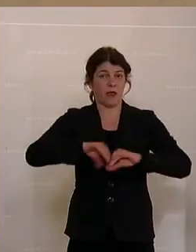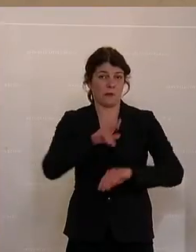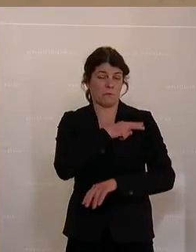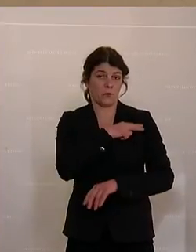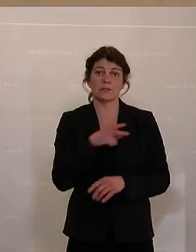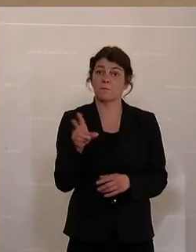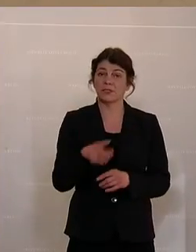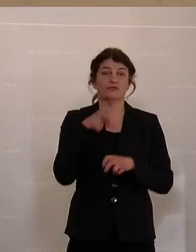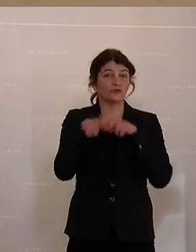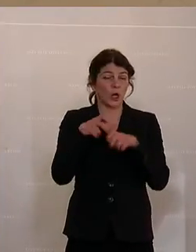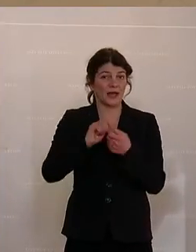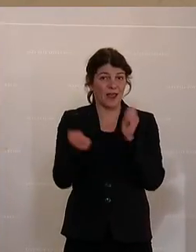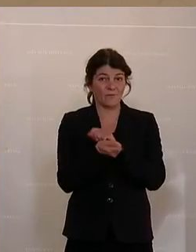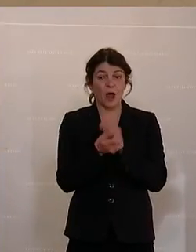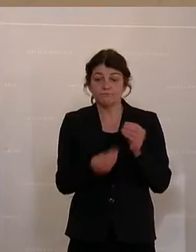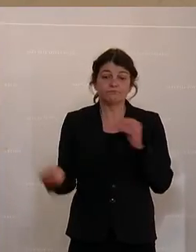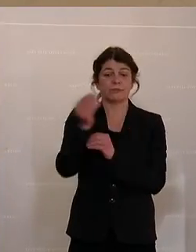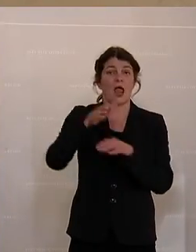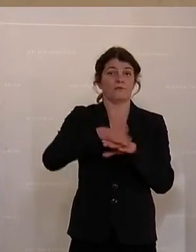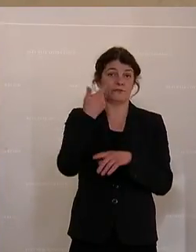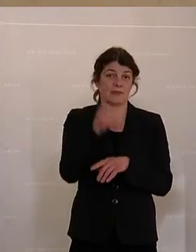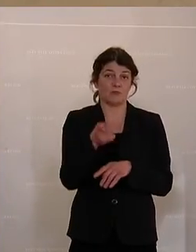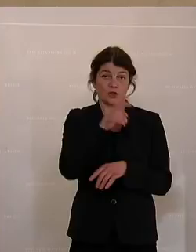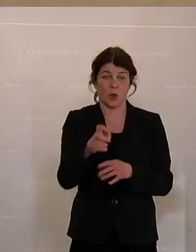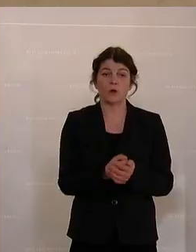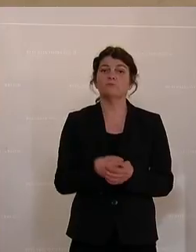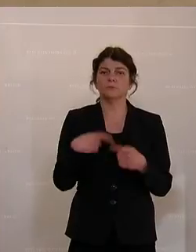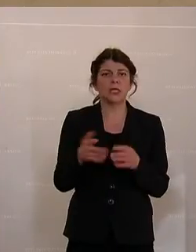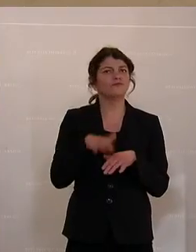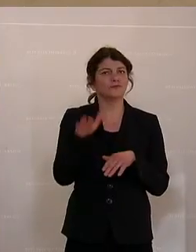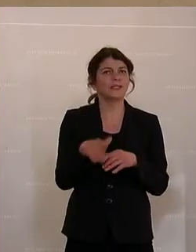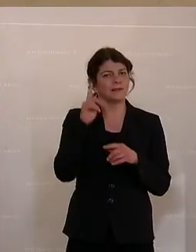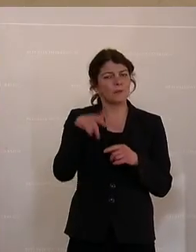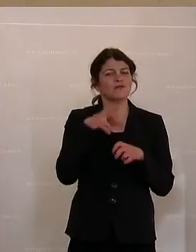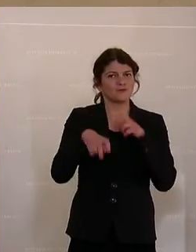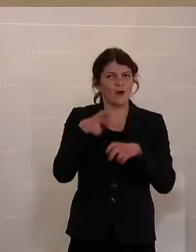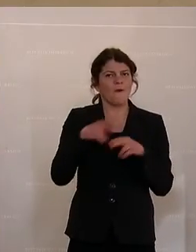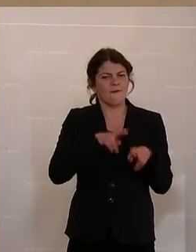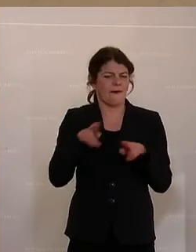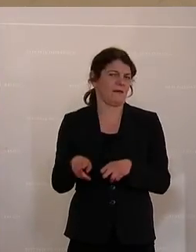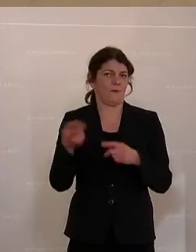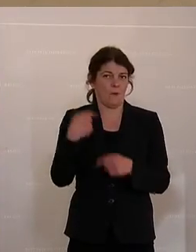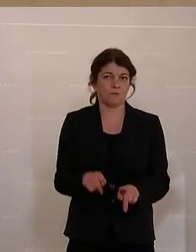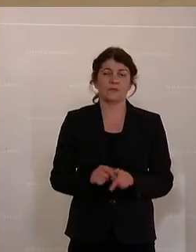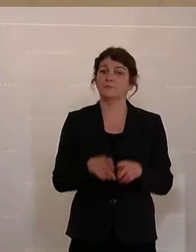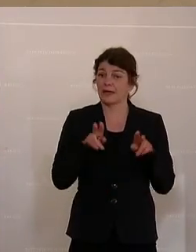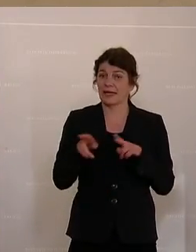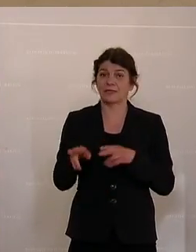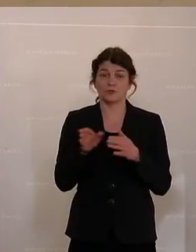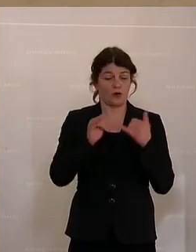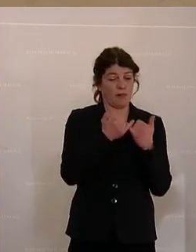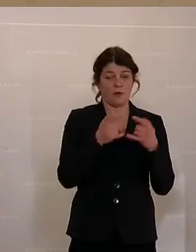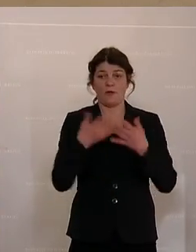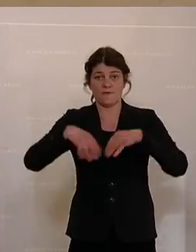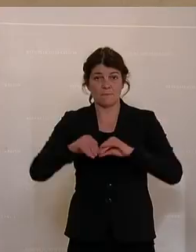Steuerreform auf 2.000 Euro erhöhen. Ein weiterer Schritt zur Steuergerechtigkeit, zur Gerechtigkeit zwischen Eltern und